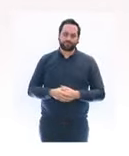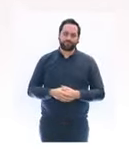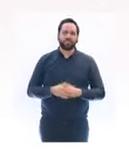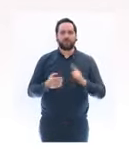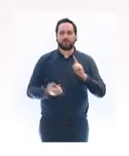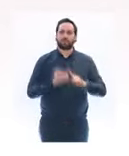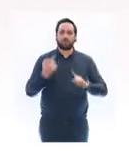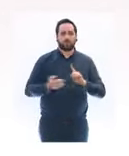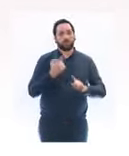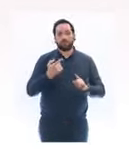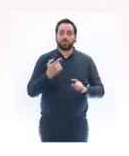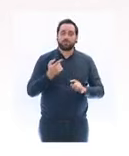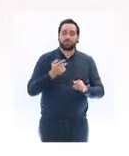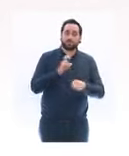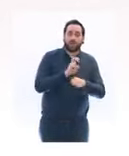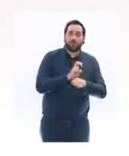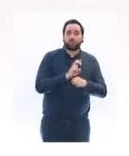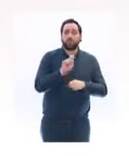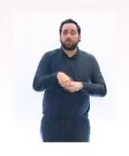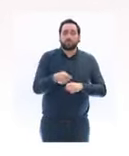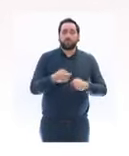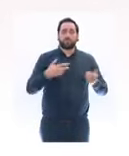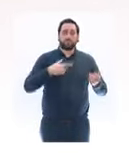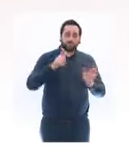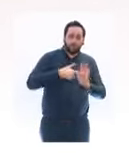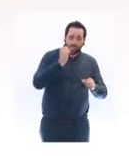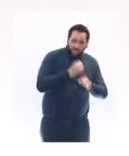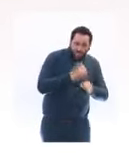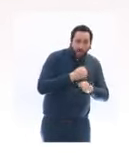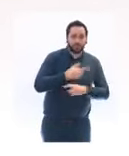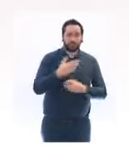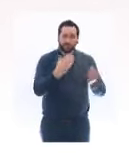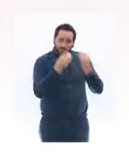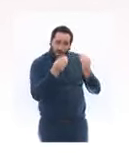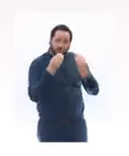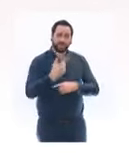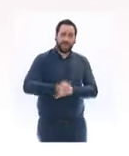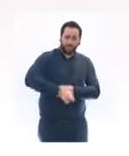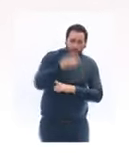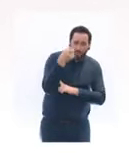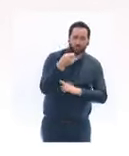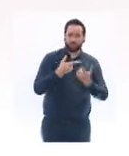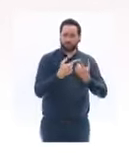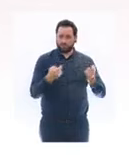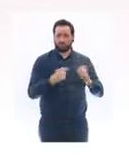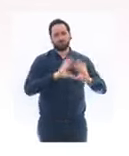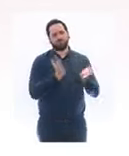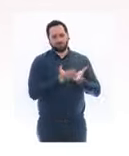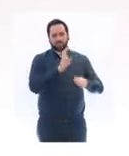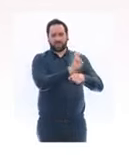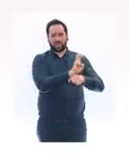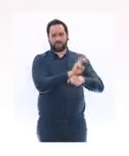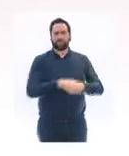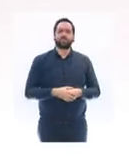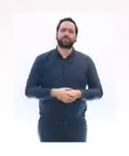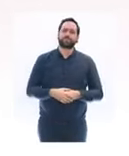notre droit à se soigner, travailler, s'éduquer, se former. À compter de ce soir minuit, le confinement